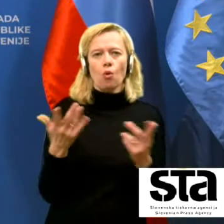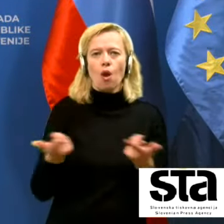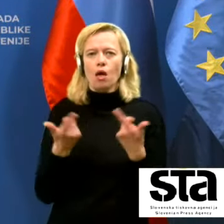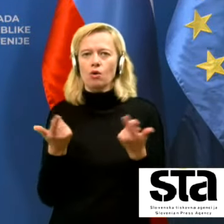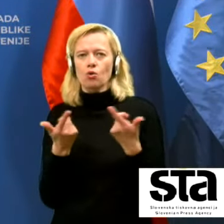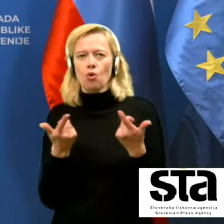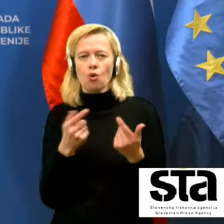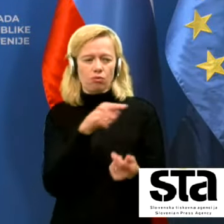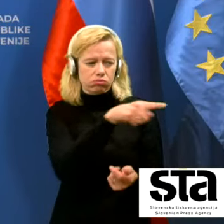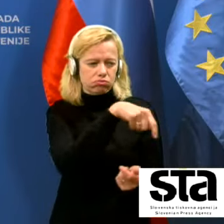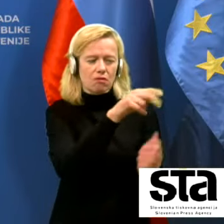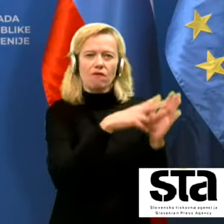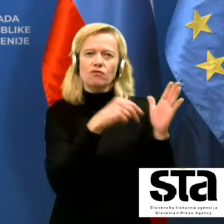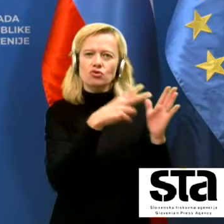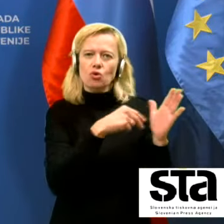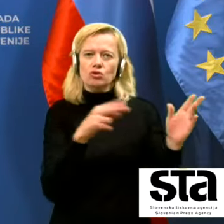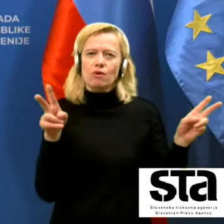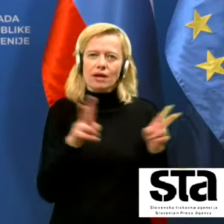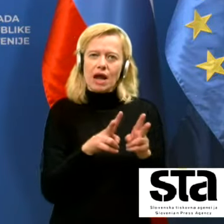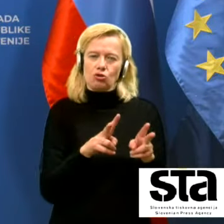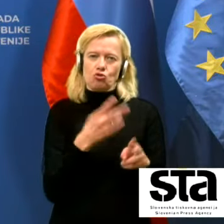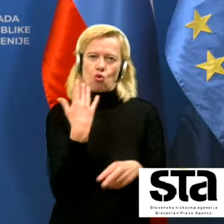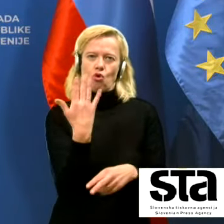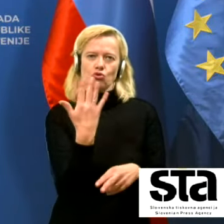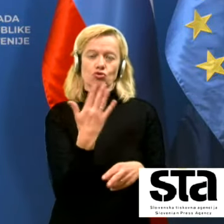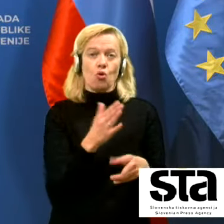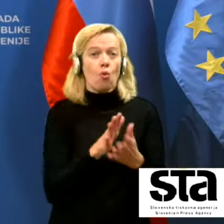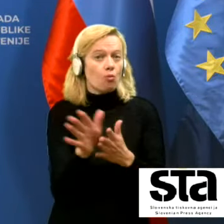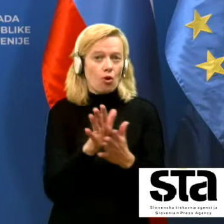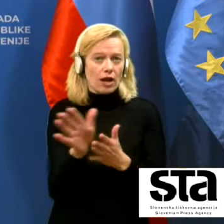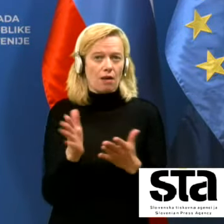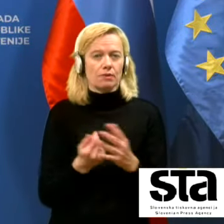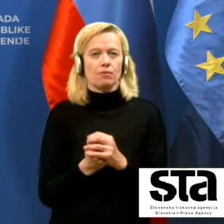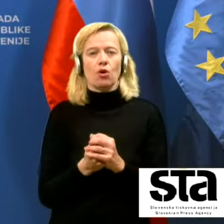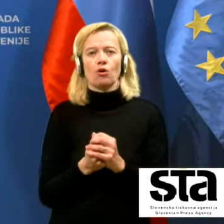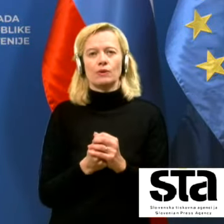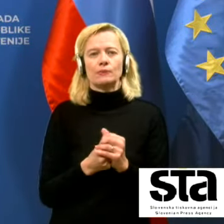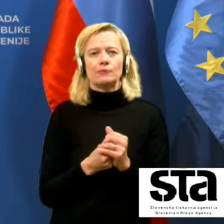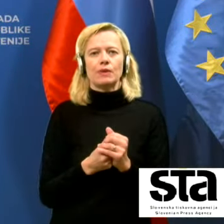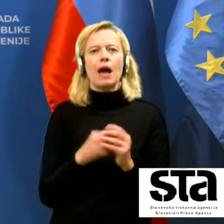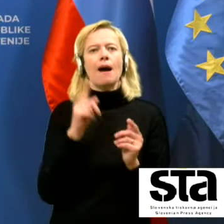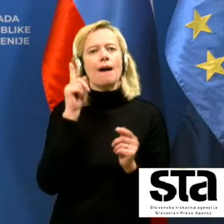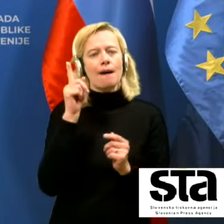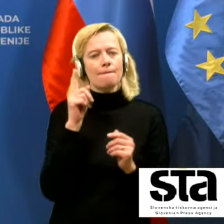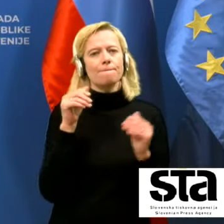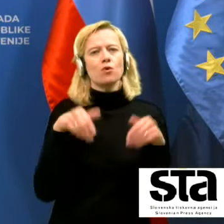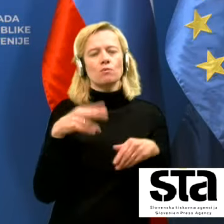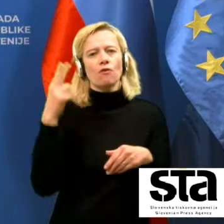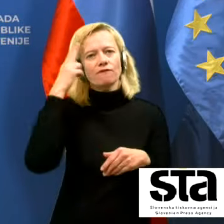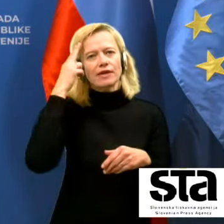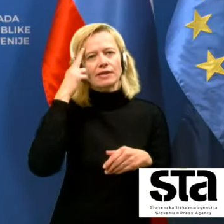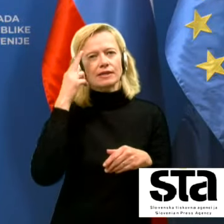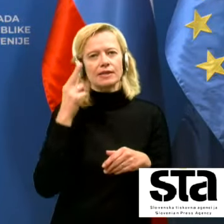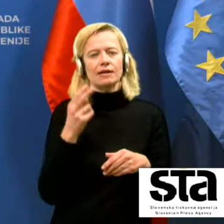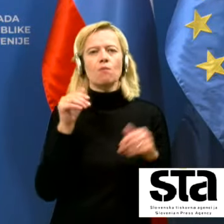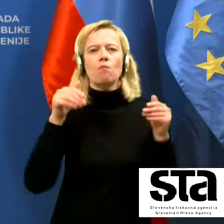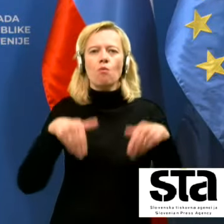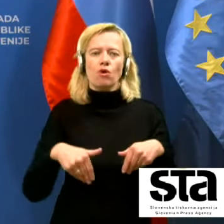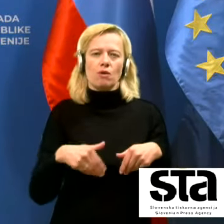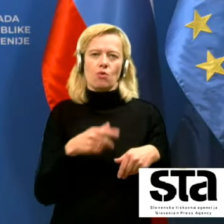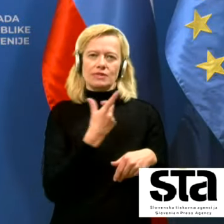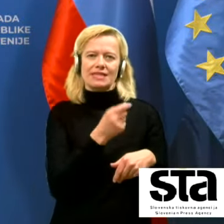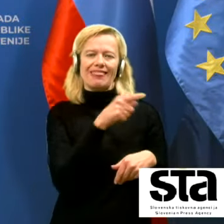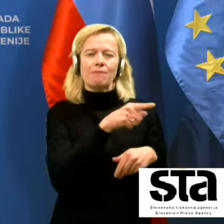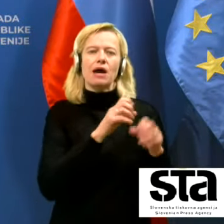lahko teh vzorcev kratkoročno tudi uporabimo. S tem, da moramo vedeti, sveda, da moramo s tem hitrim, s tem